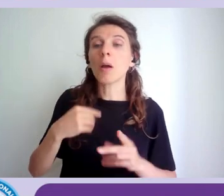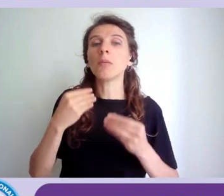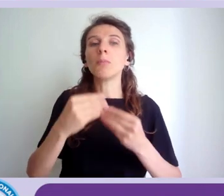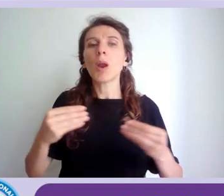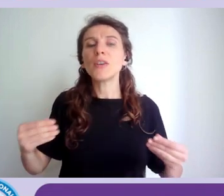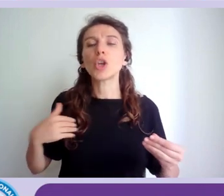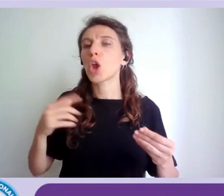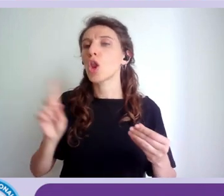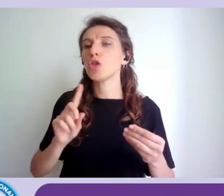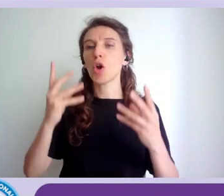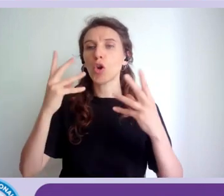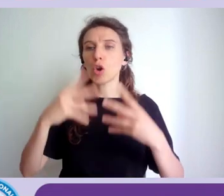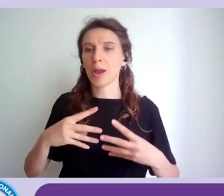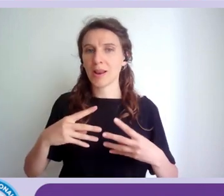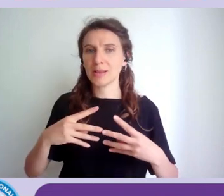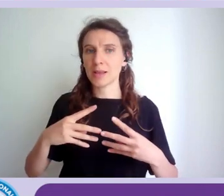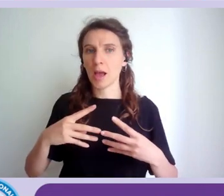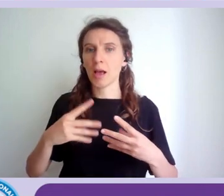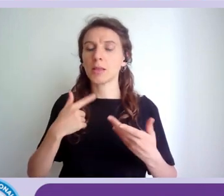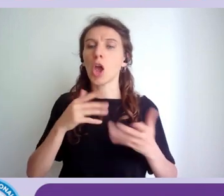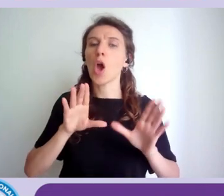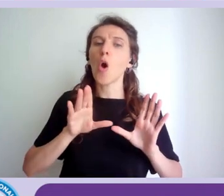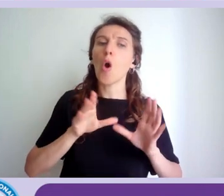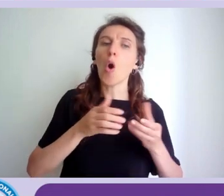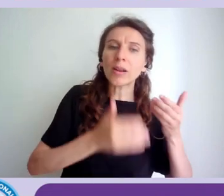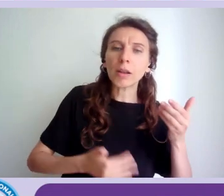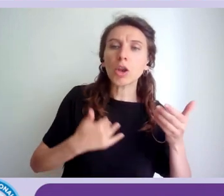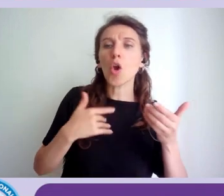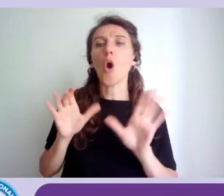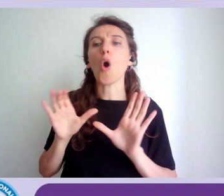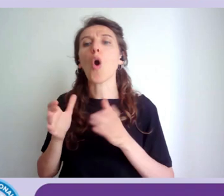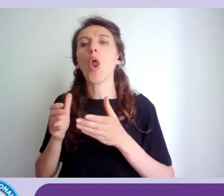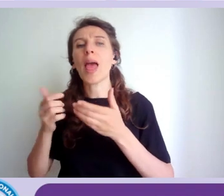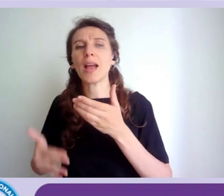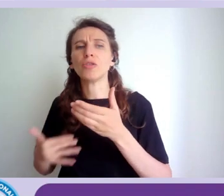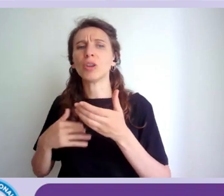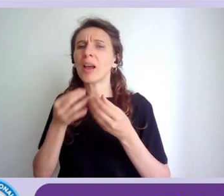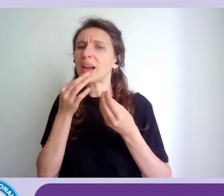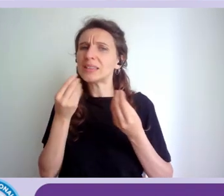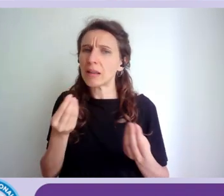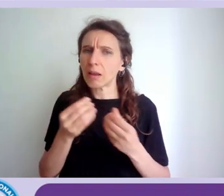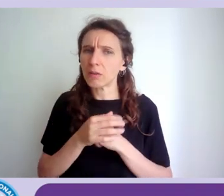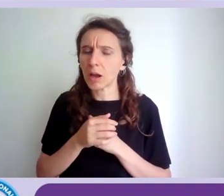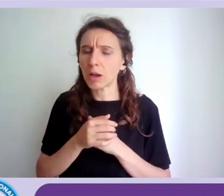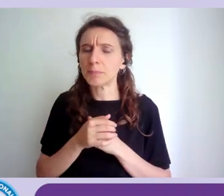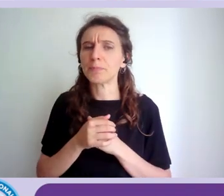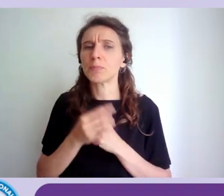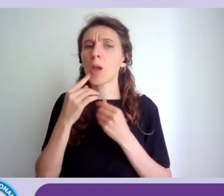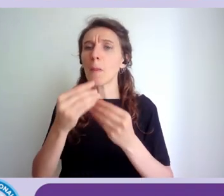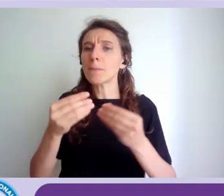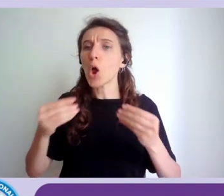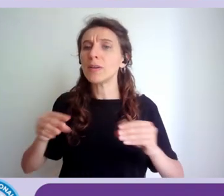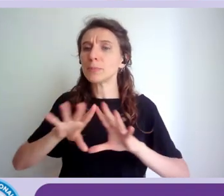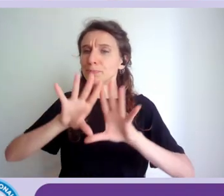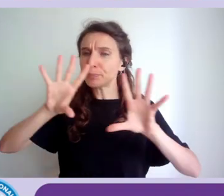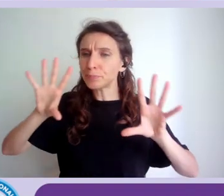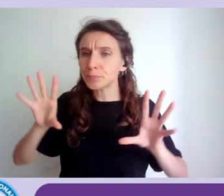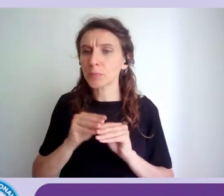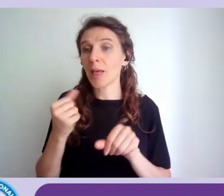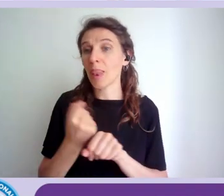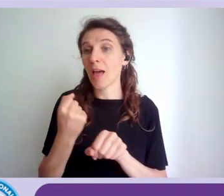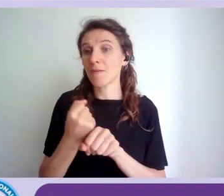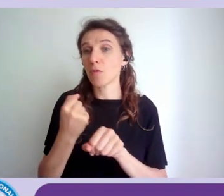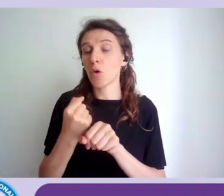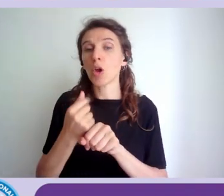organizzate in ordini e collegi quindi che significa tutte le professioni che non hanno albi